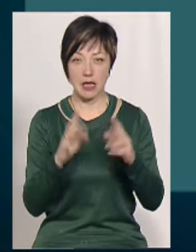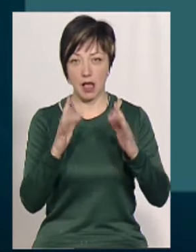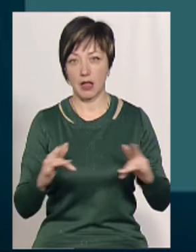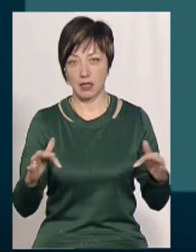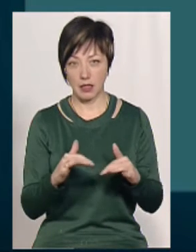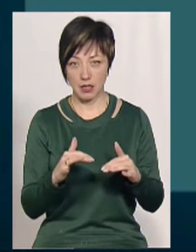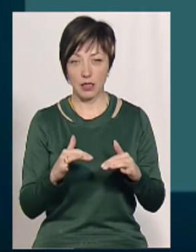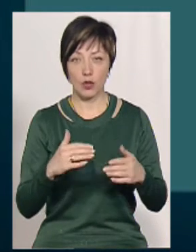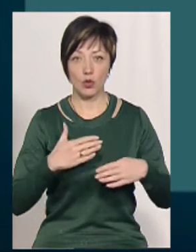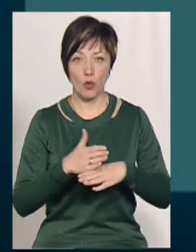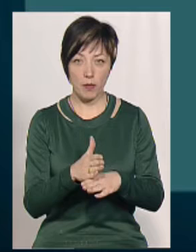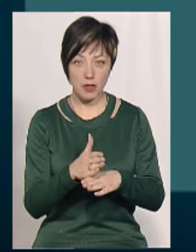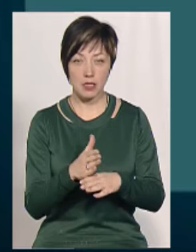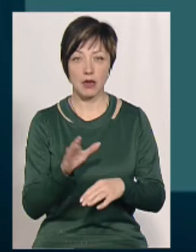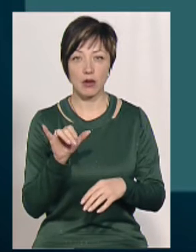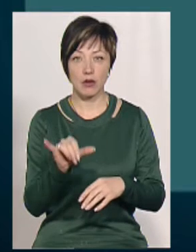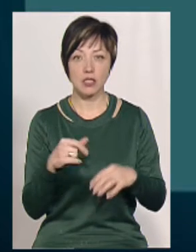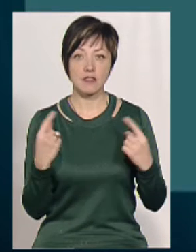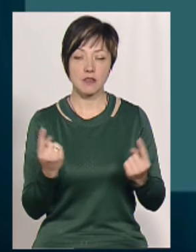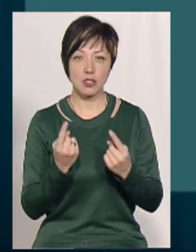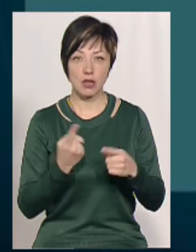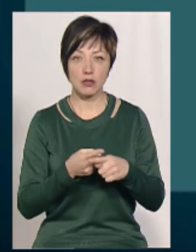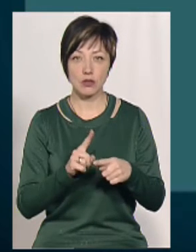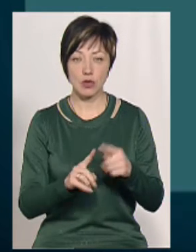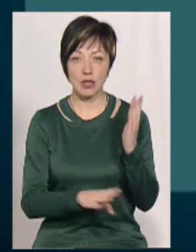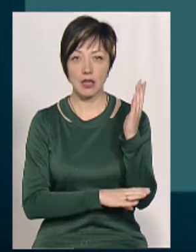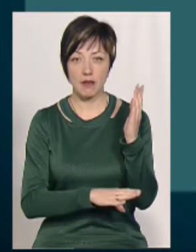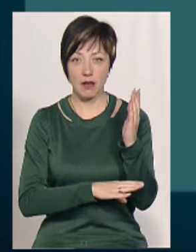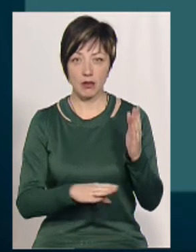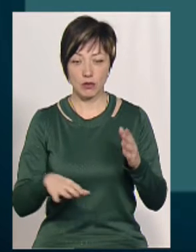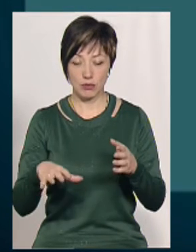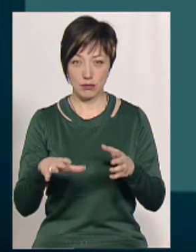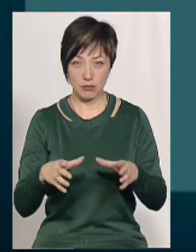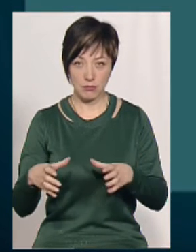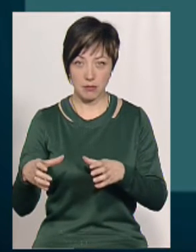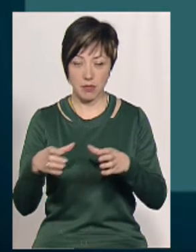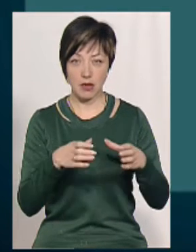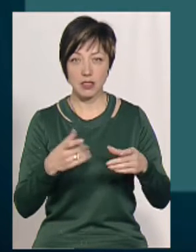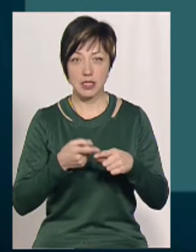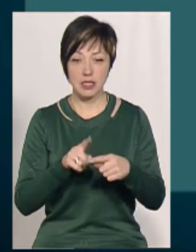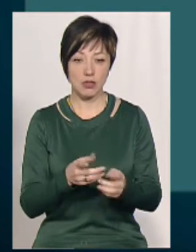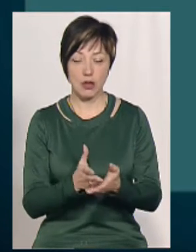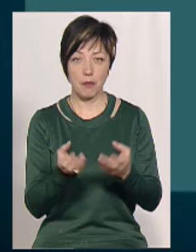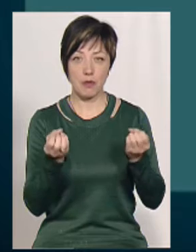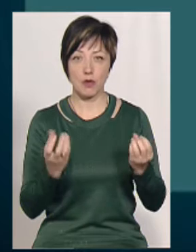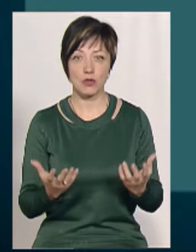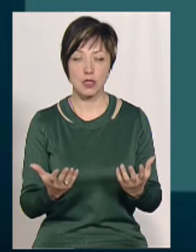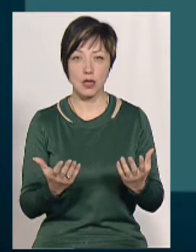Ялинки дробляться в звичайну цю дрів'яну масу, і далі їхній шлях дуже простий.